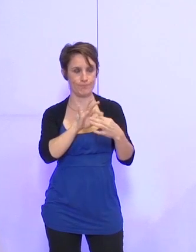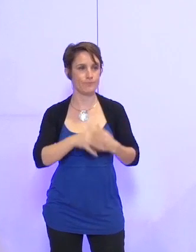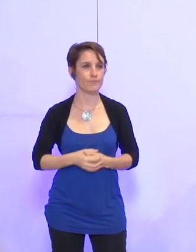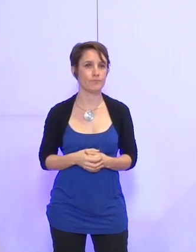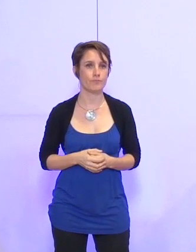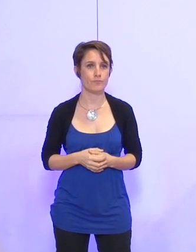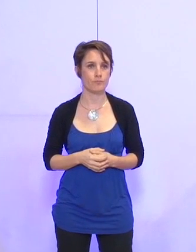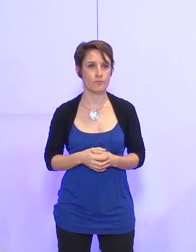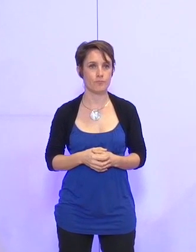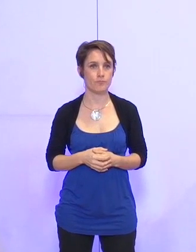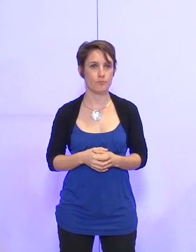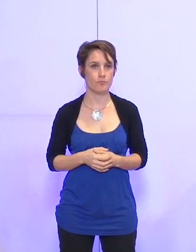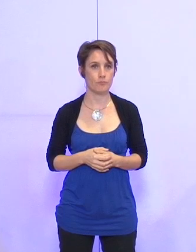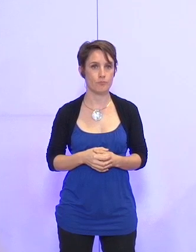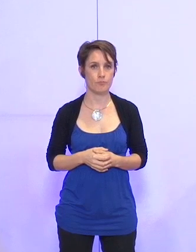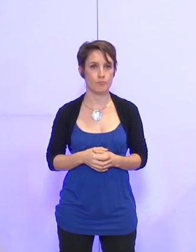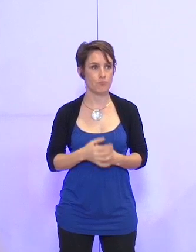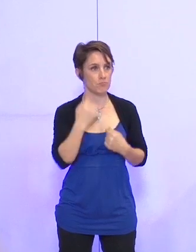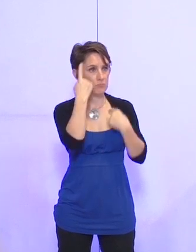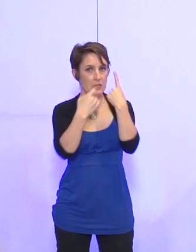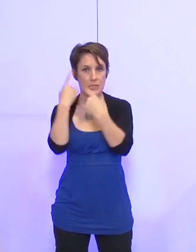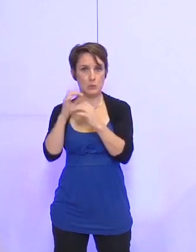Pas de question particulière sur cette délibération ?